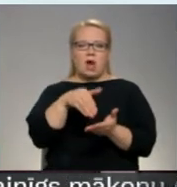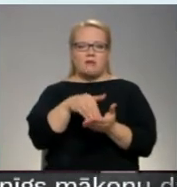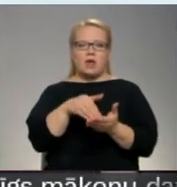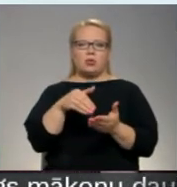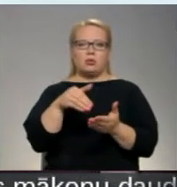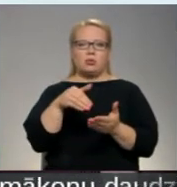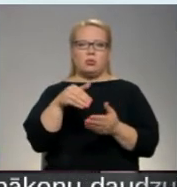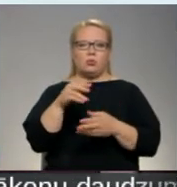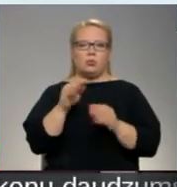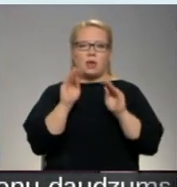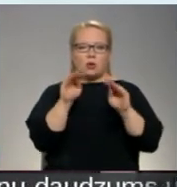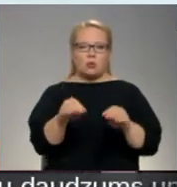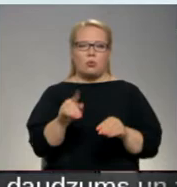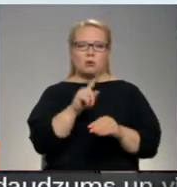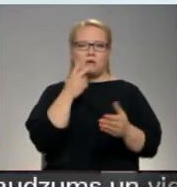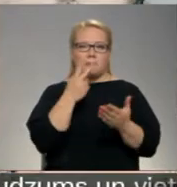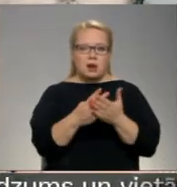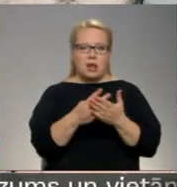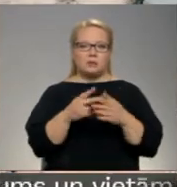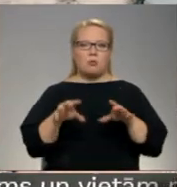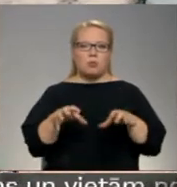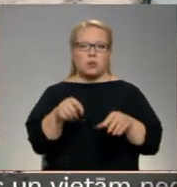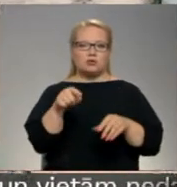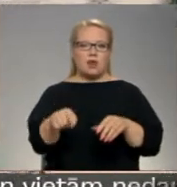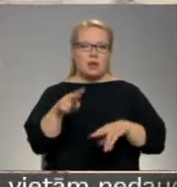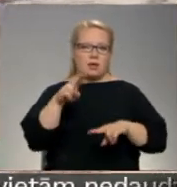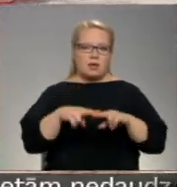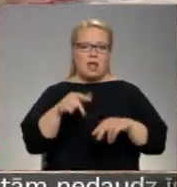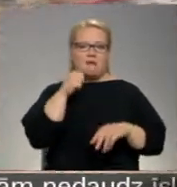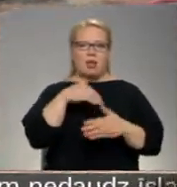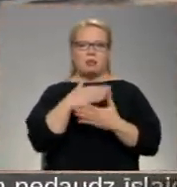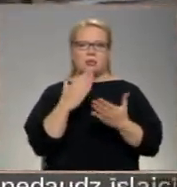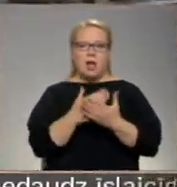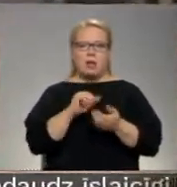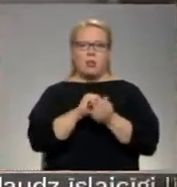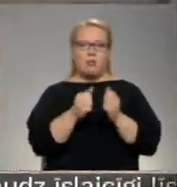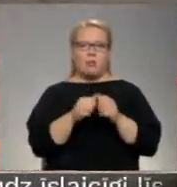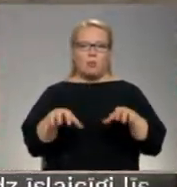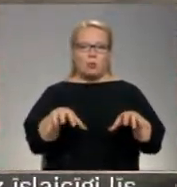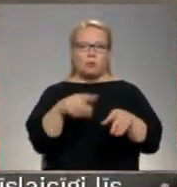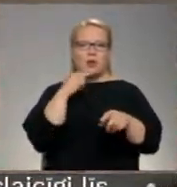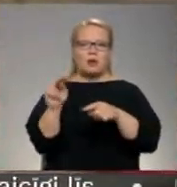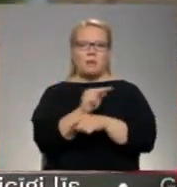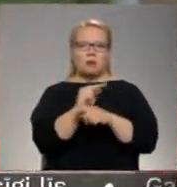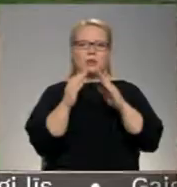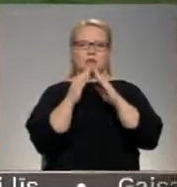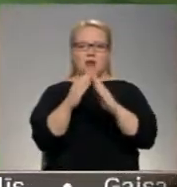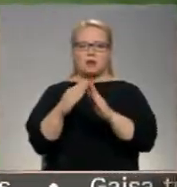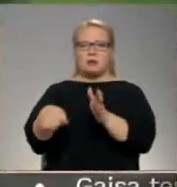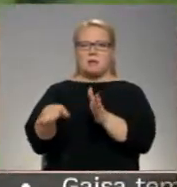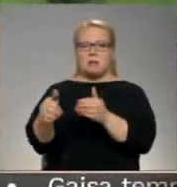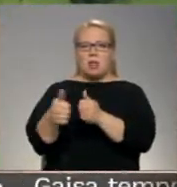paredzētas brūģētas šajā ielā. Vēl daļu brūģa plāno izmantot remontējot skvērus, kas atrodas blākus